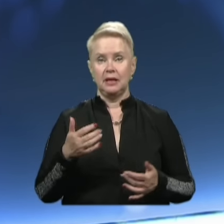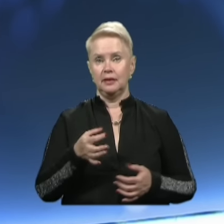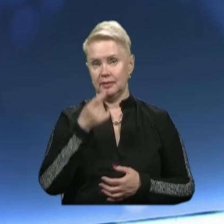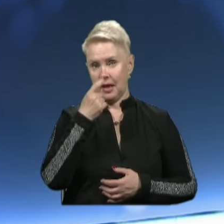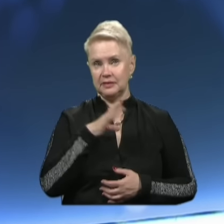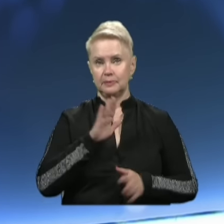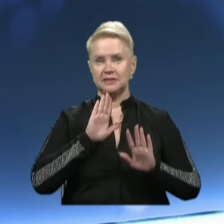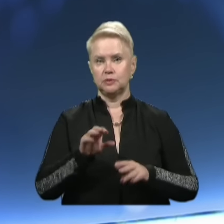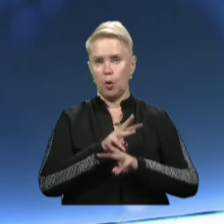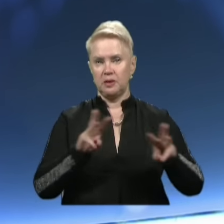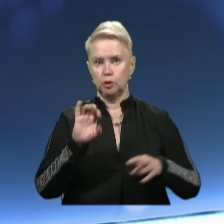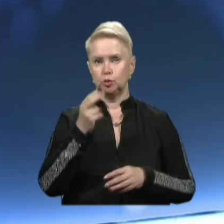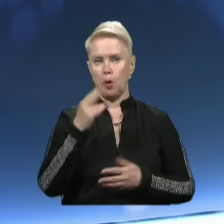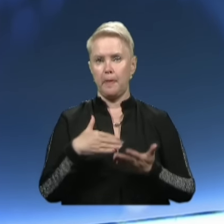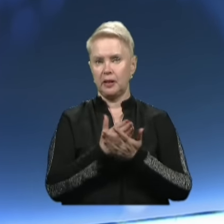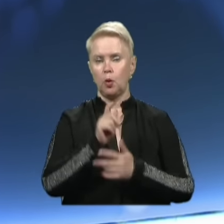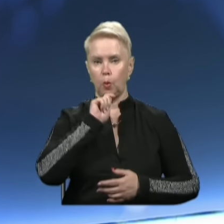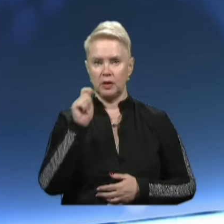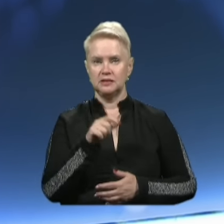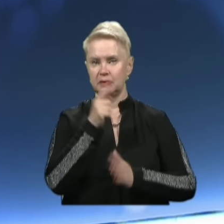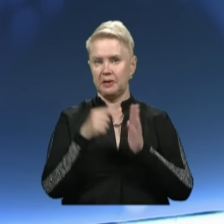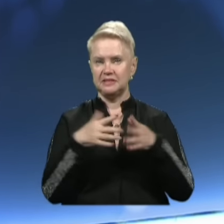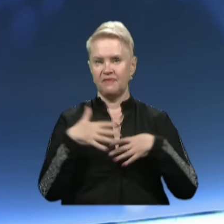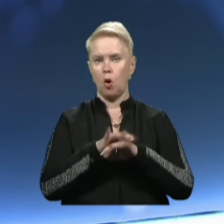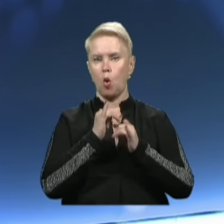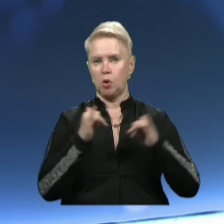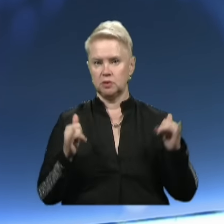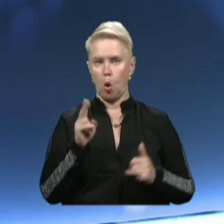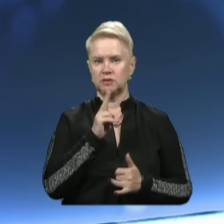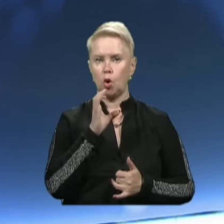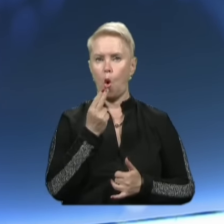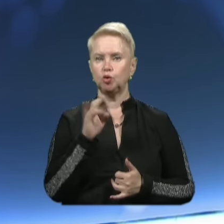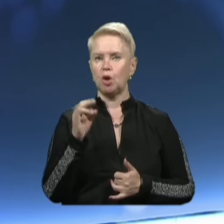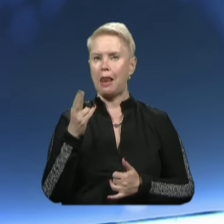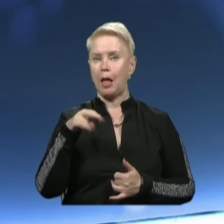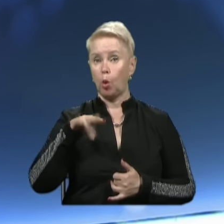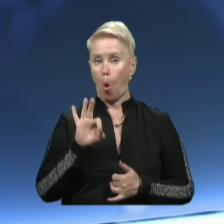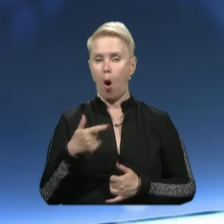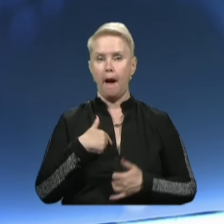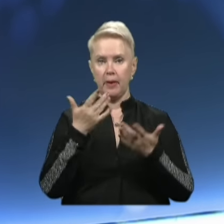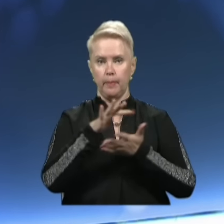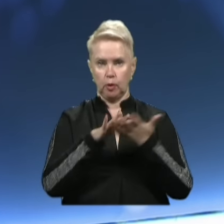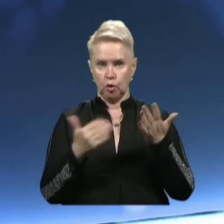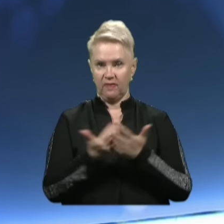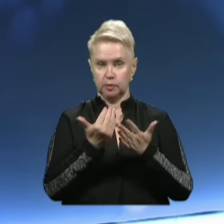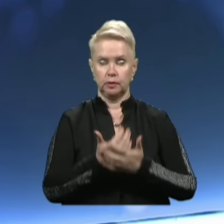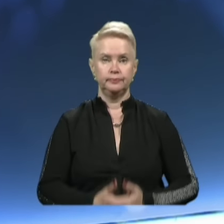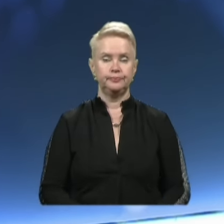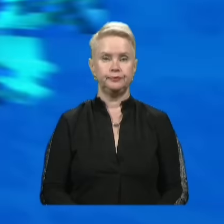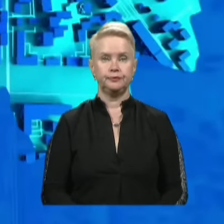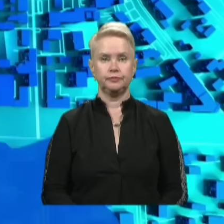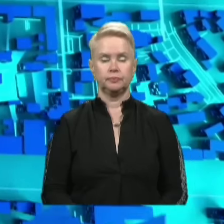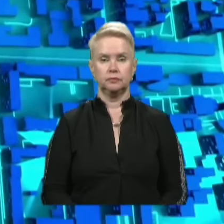нагадаю, з нами був заступник міністра соціальної політики України з питань цифрового розвитку Костянтин Кошеленко. А ми продовжуємо випуск новин.